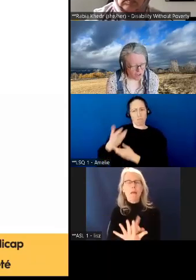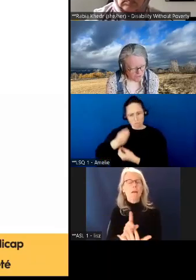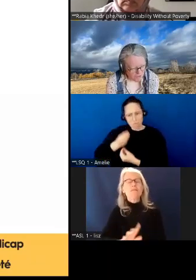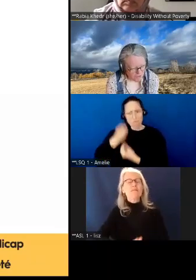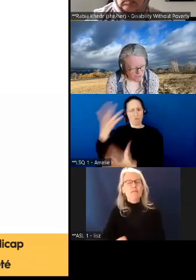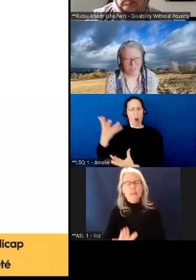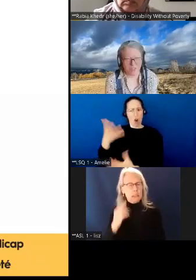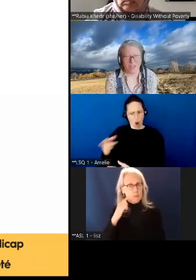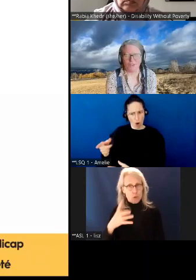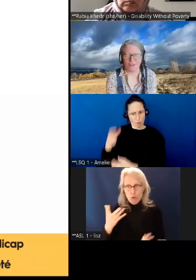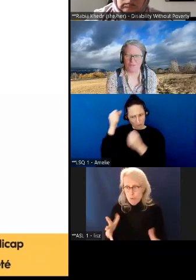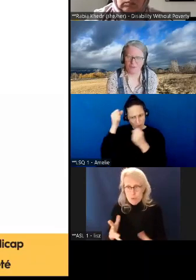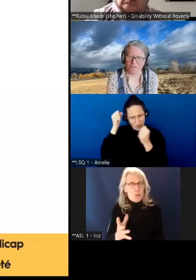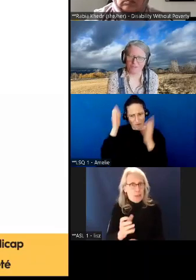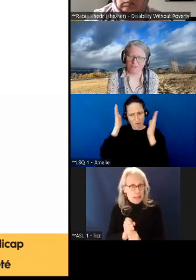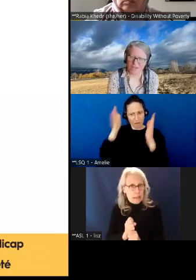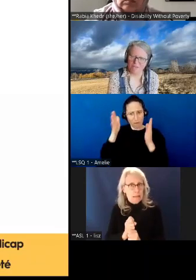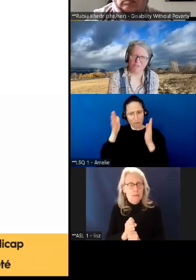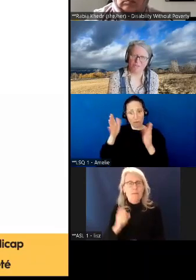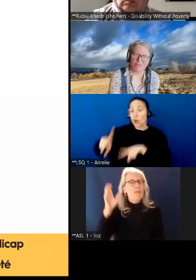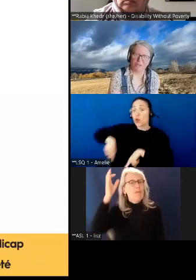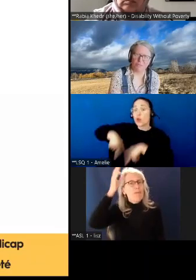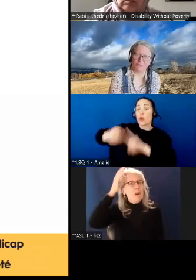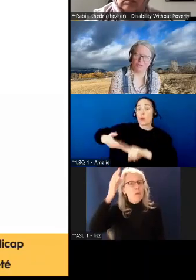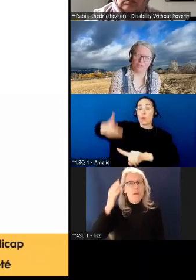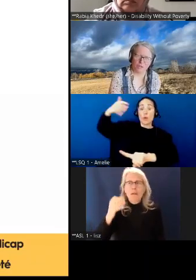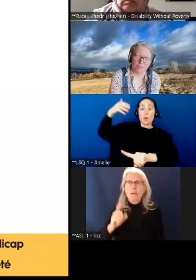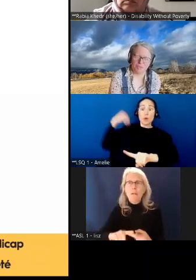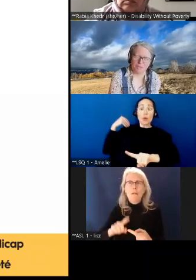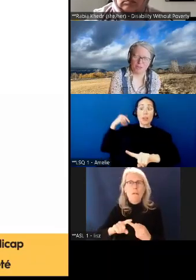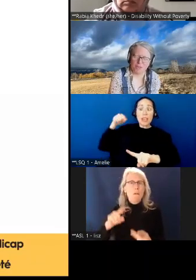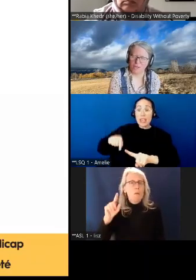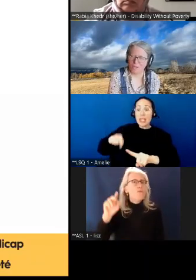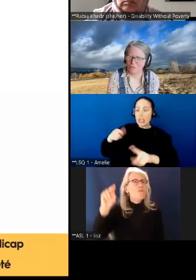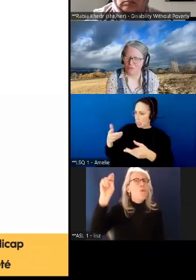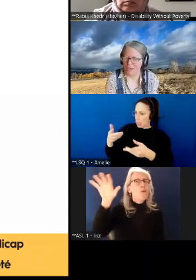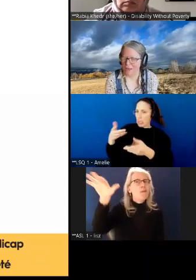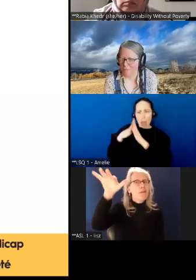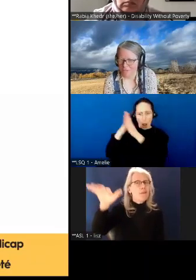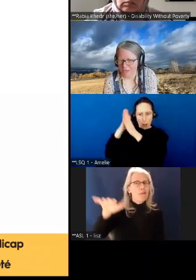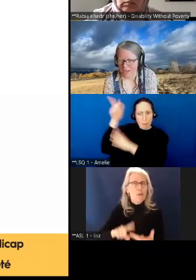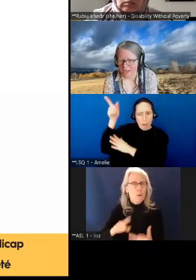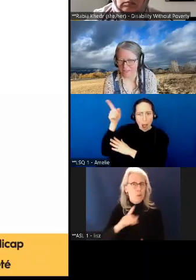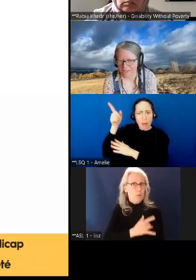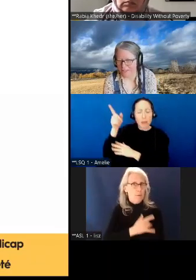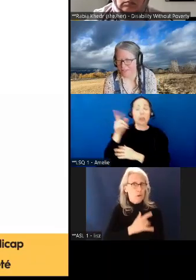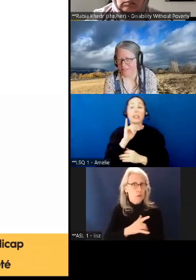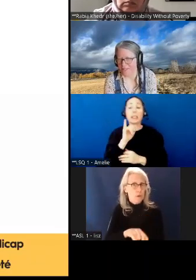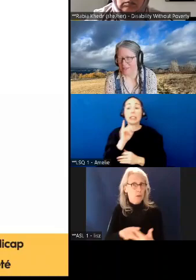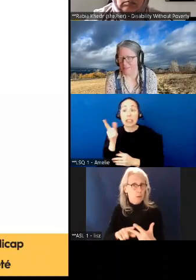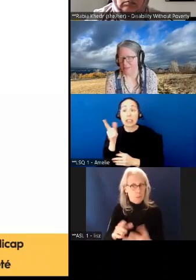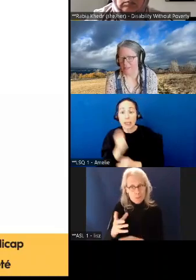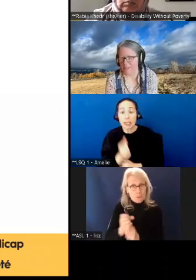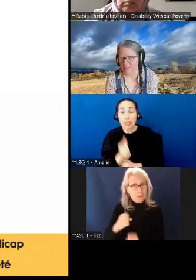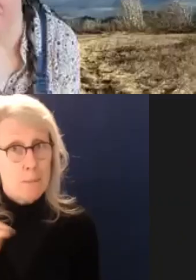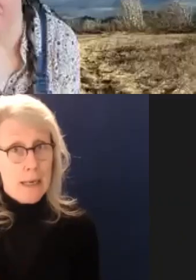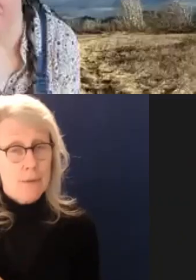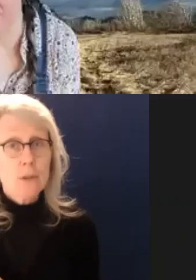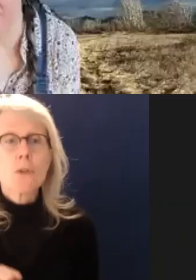'est une des choses que nous avons revendiquées depuis le début. Si vous recevez déjà une prestation